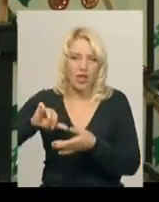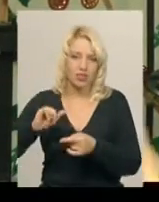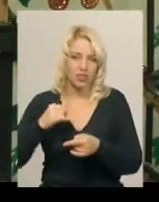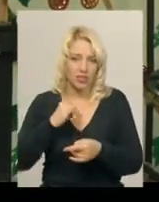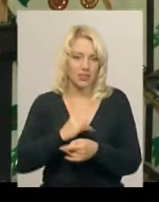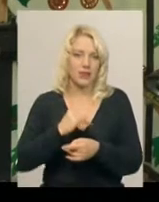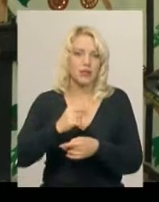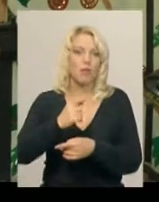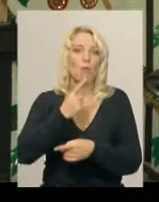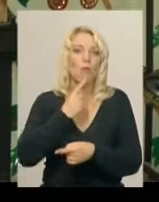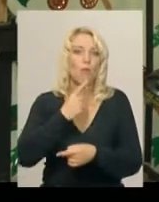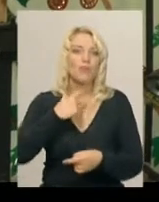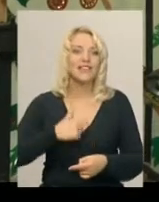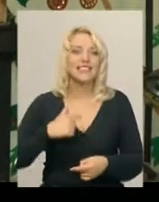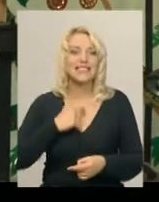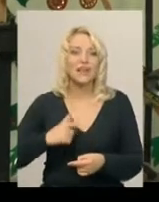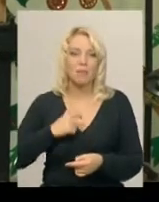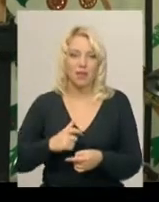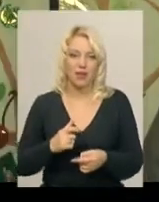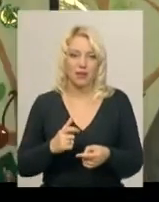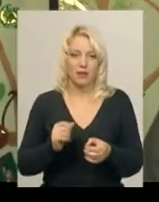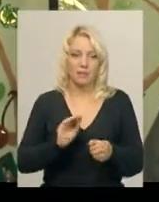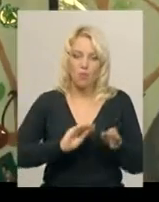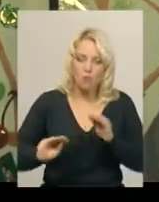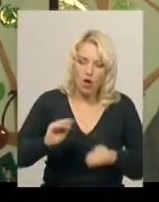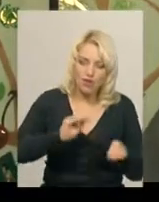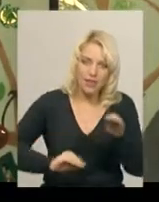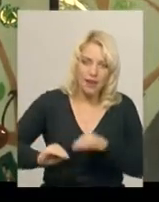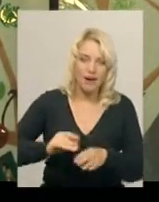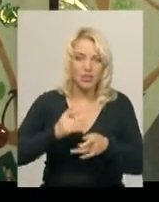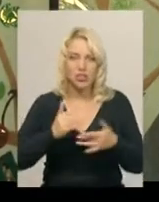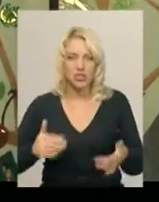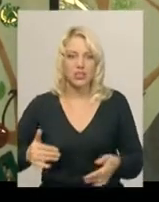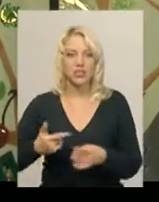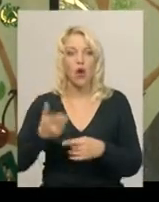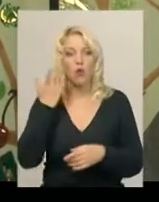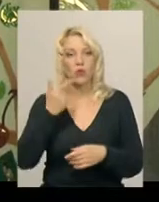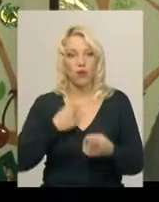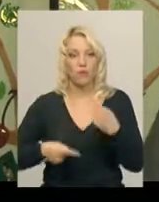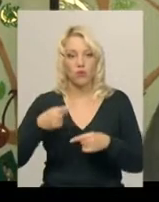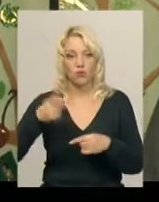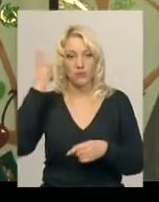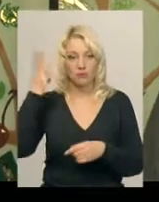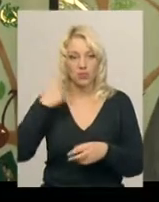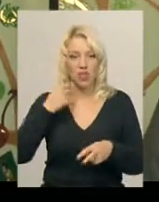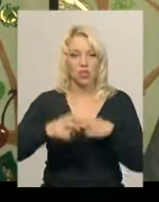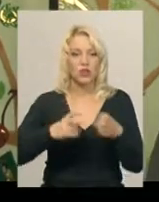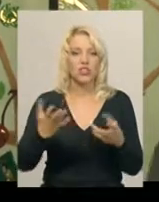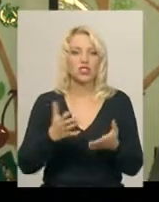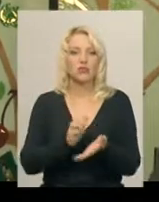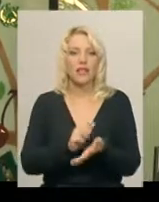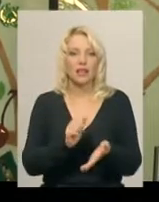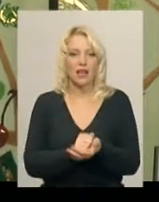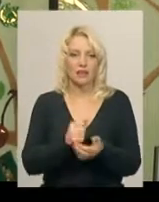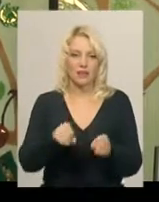спробувати анімувати персонажів, трошки монтажу. Коли я вже повернувся у Хмельницький, я от шукав, чим зайнятися, і